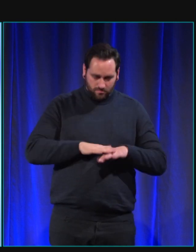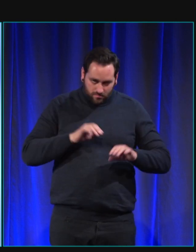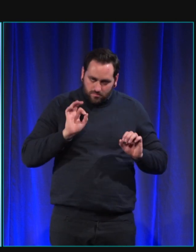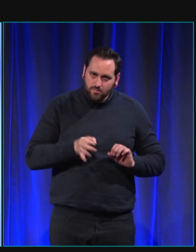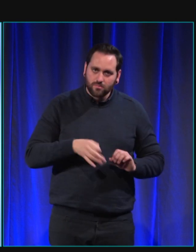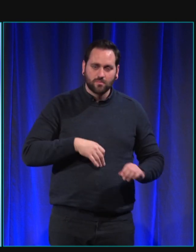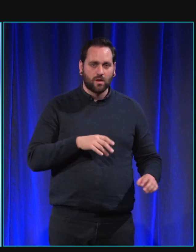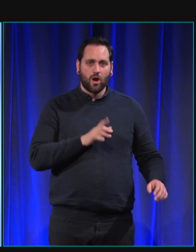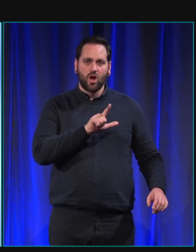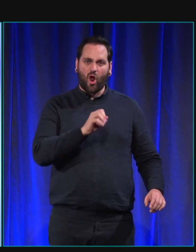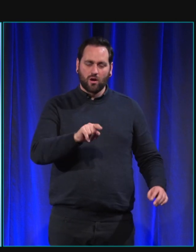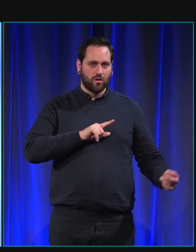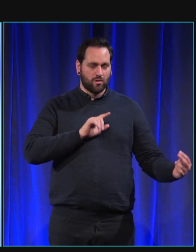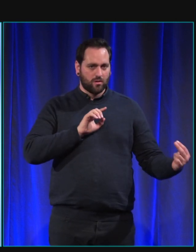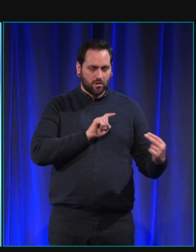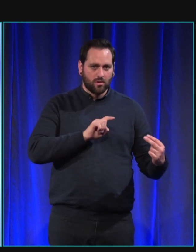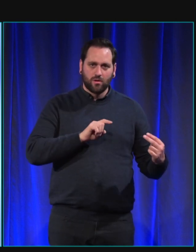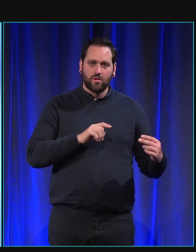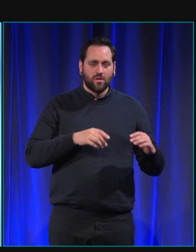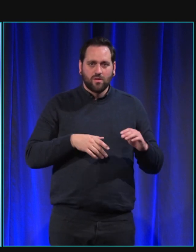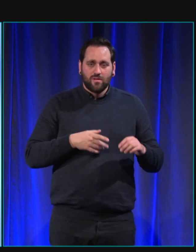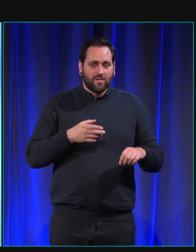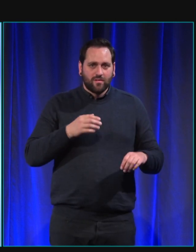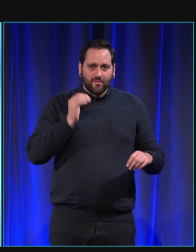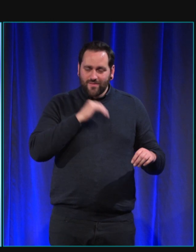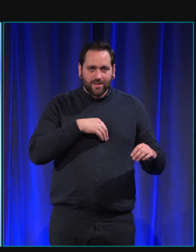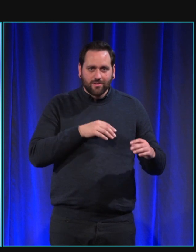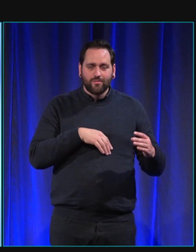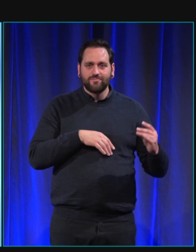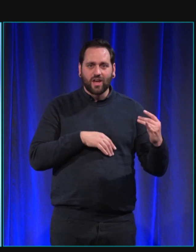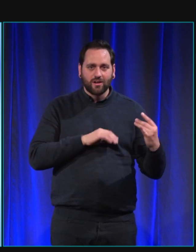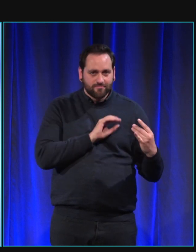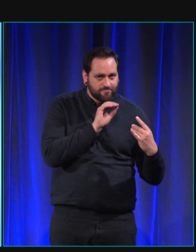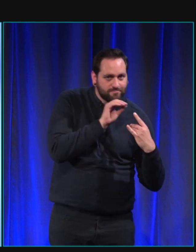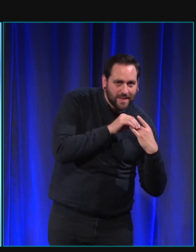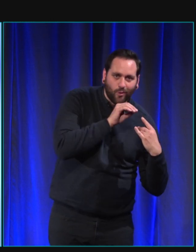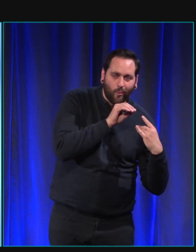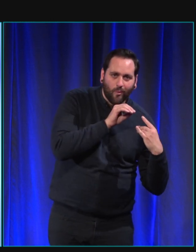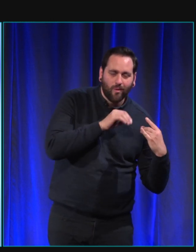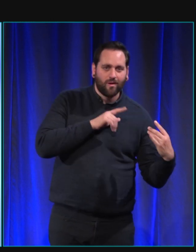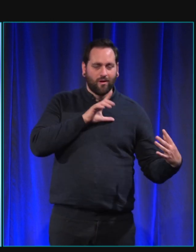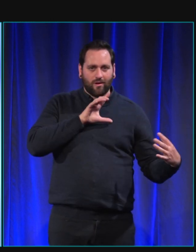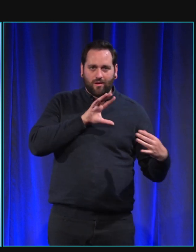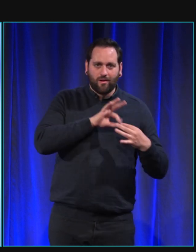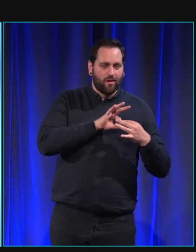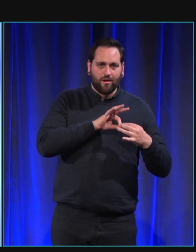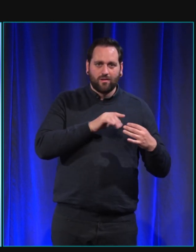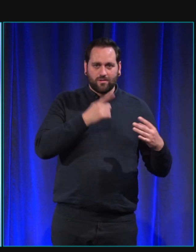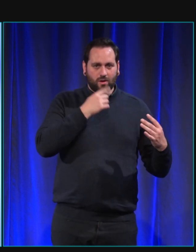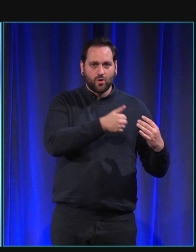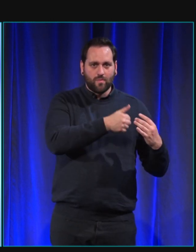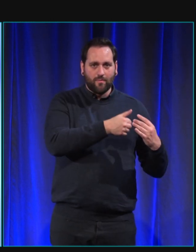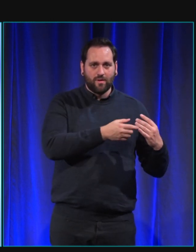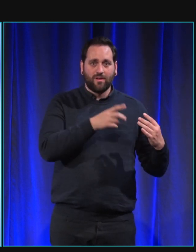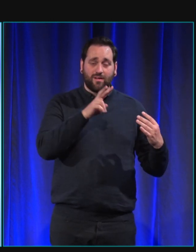j'ai fait un bisou sur la tête très très vite très rapidement et mon geste était si sincère qu'il en a fait